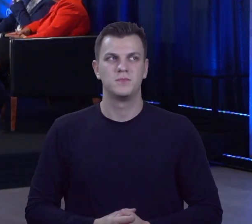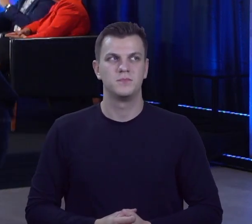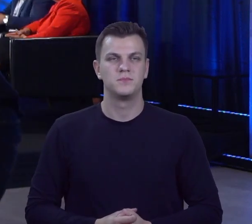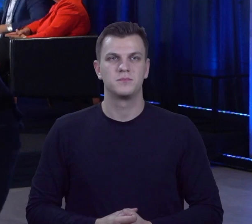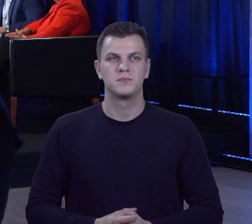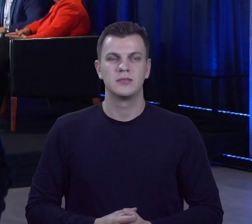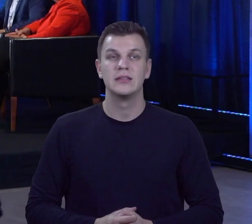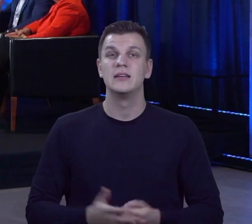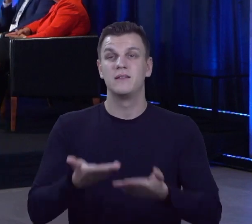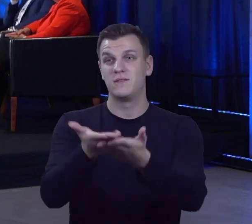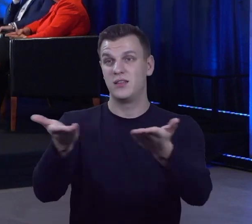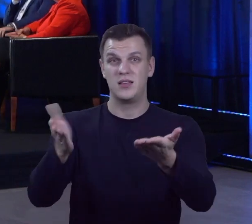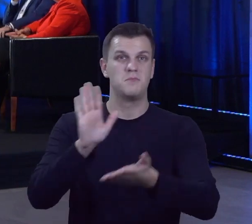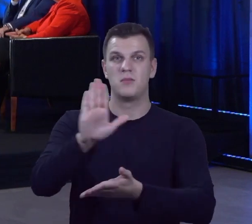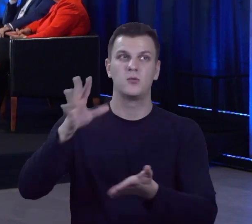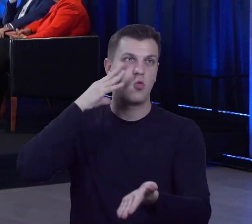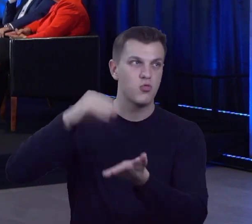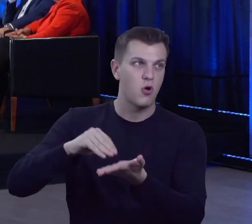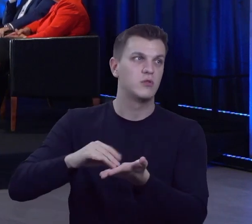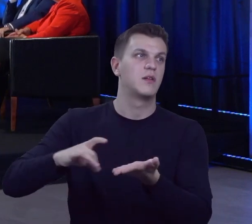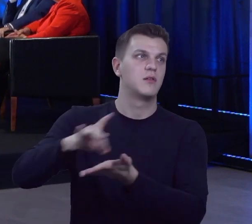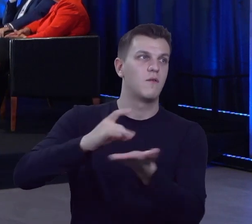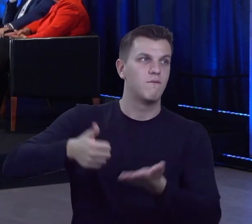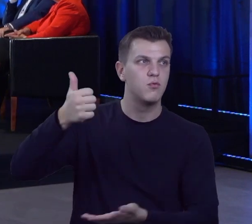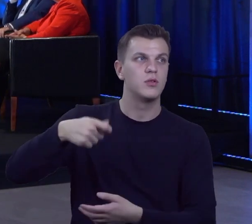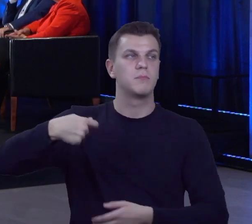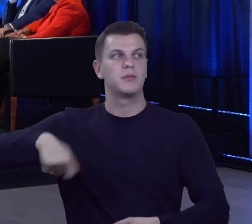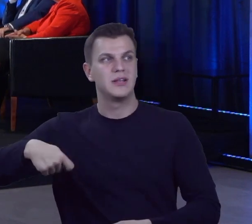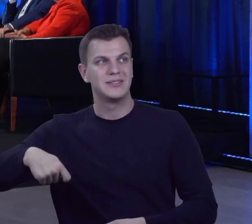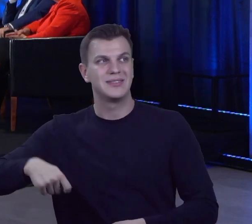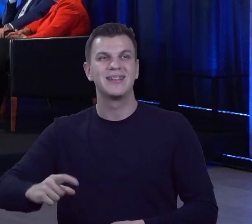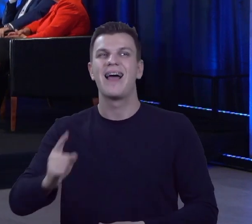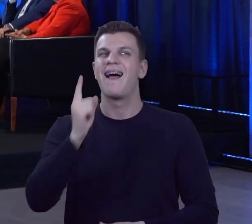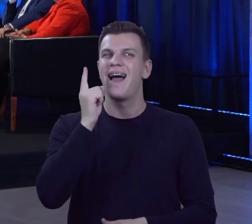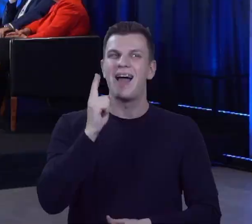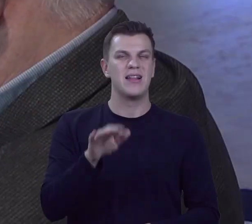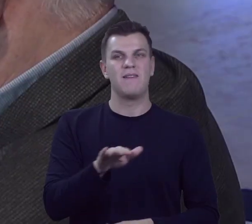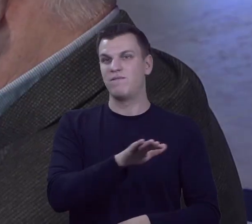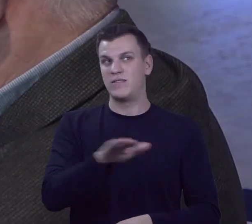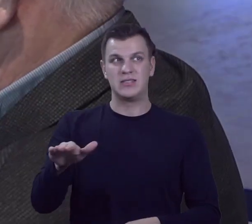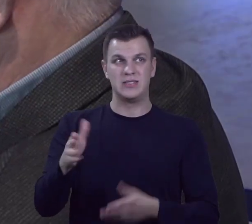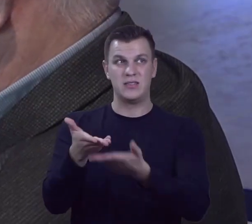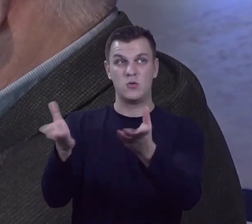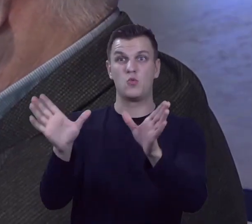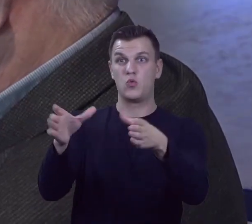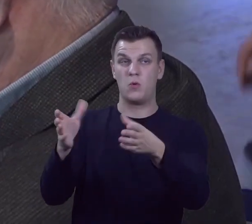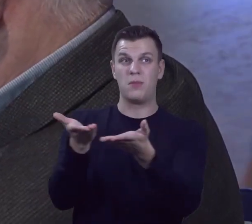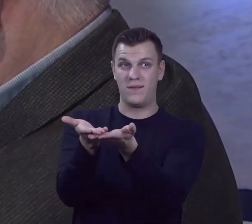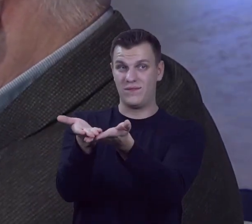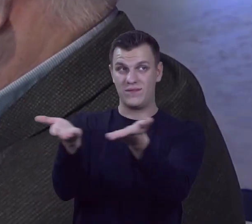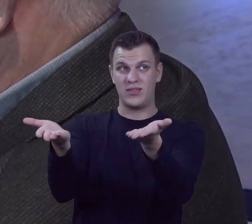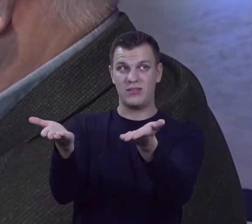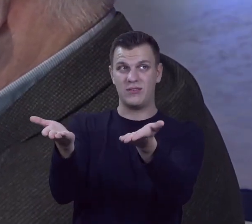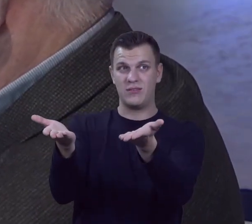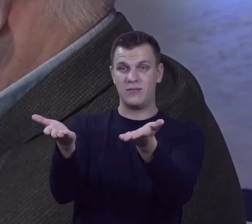są doświadczonymi wójtami, prezydentami, ale wszyscy, przynajmniej w tej grupie, wszyscy znaleźli się w